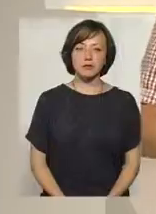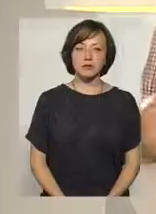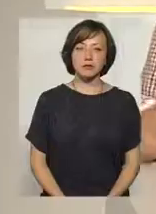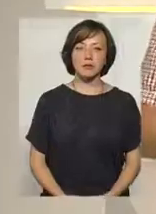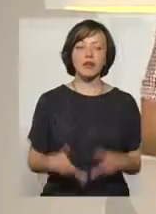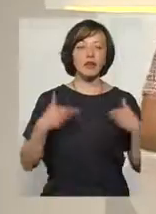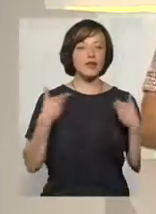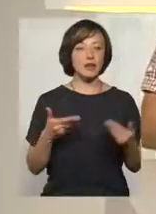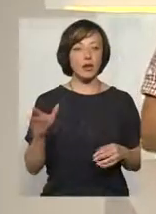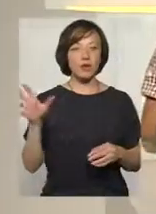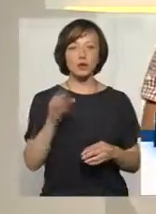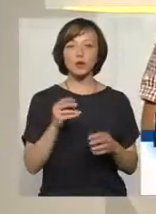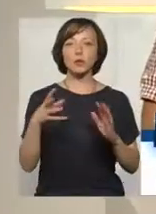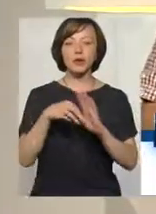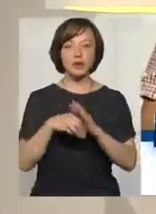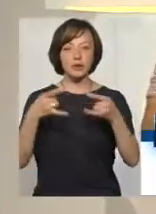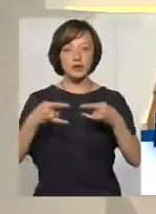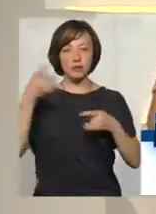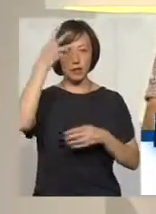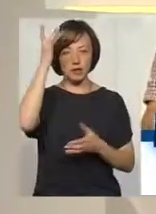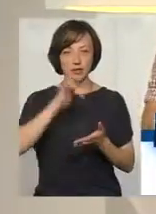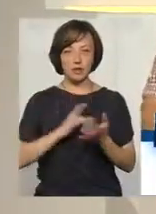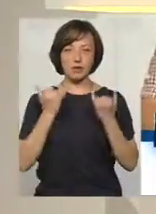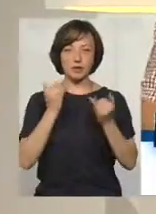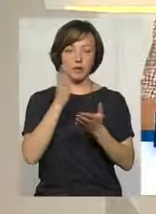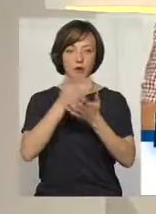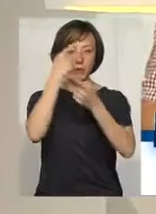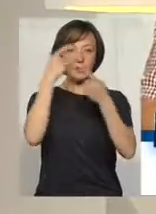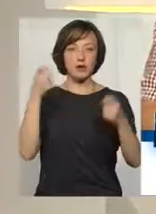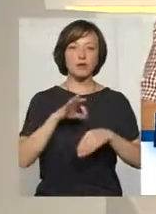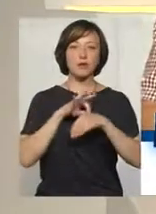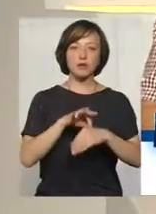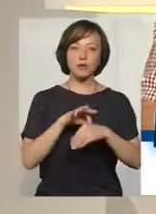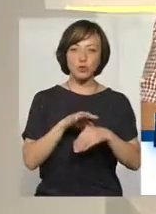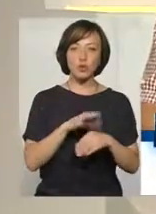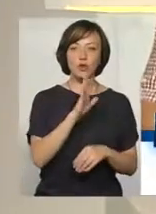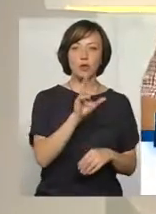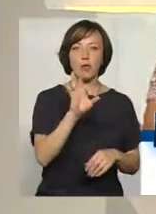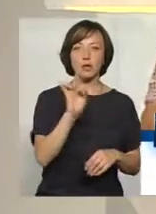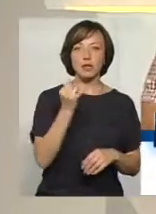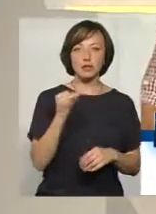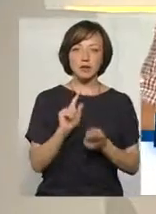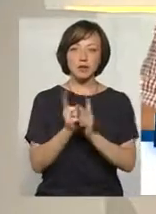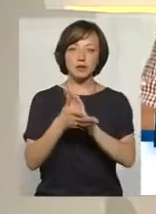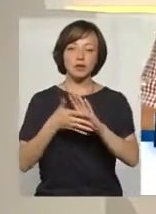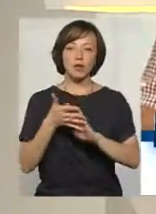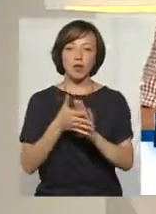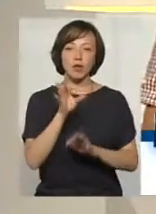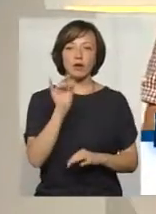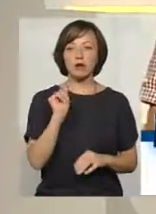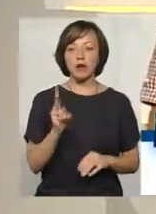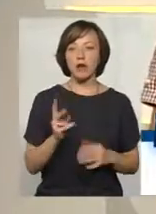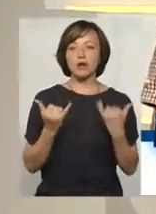Вітаю всіх, хто приєднався до телеканалу Поділля Центр. Для вас в прямому ефірі працюють Володимир Гординський та Ольга Рибак, перекладає на мови жестів.